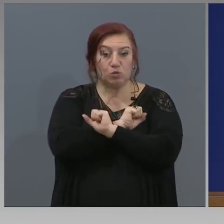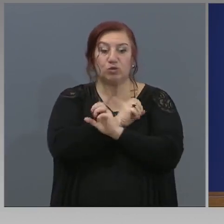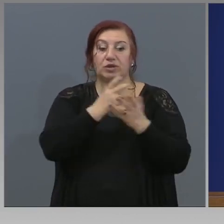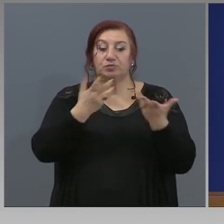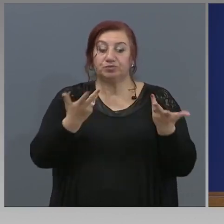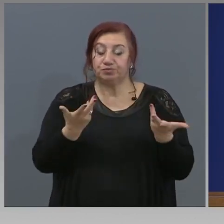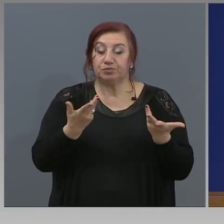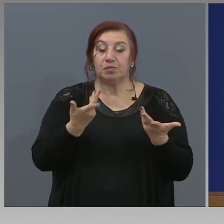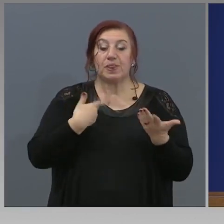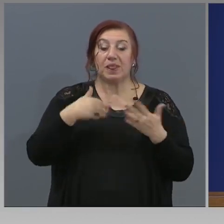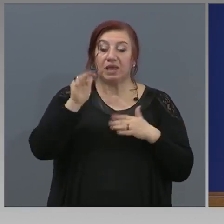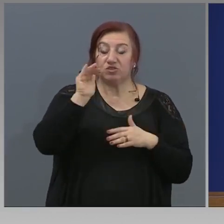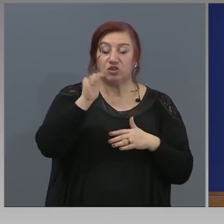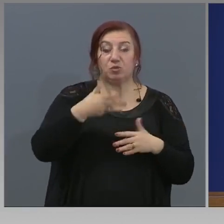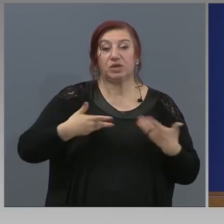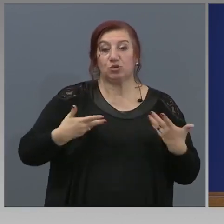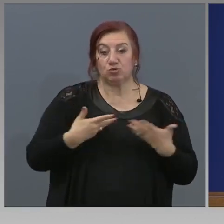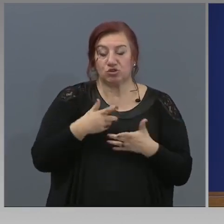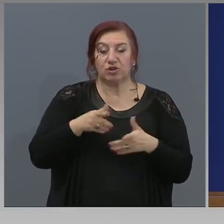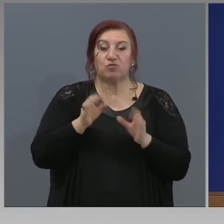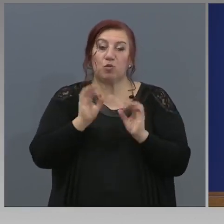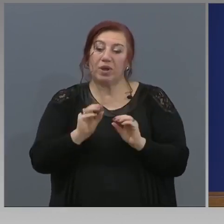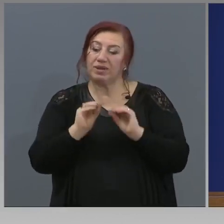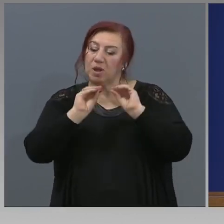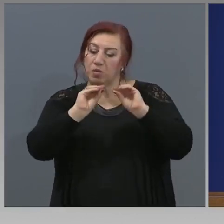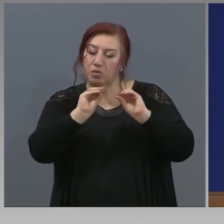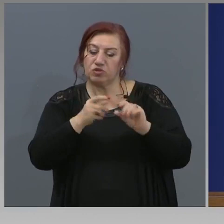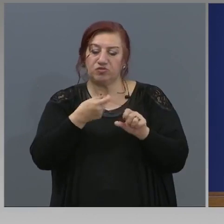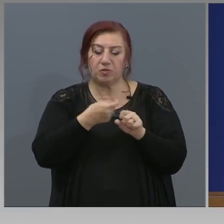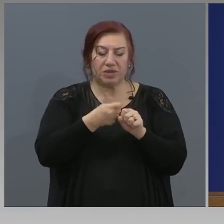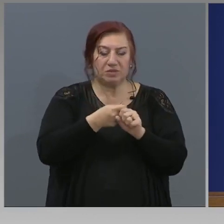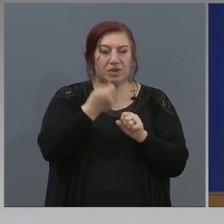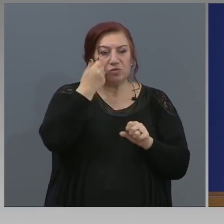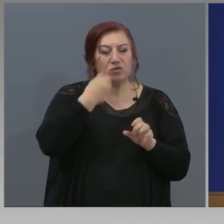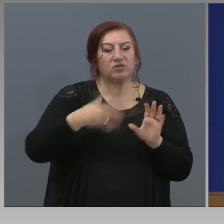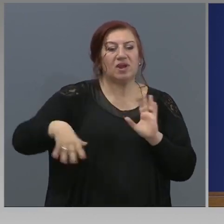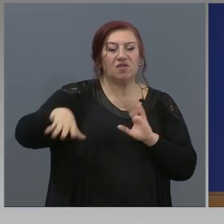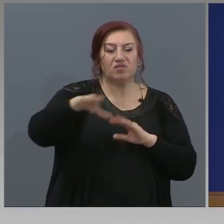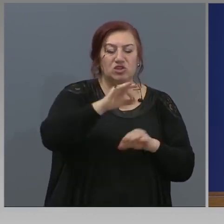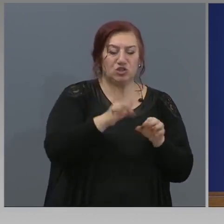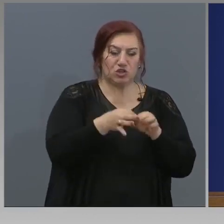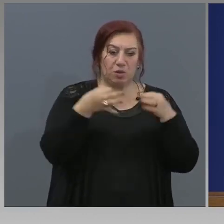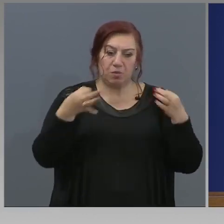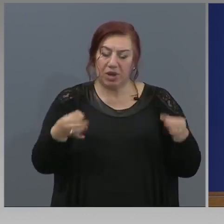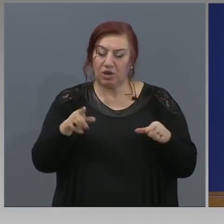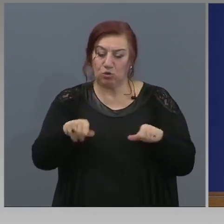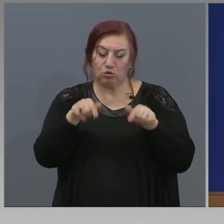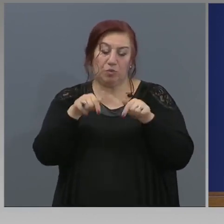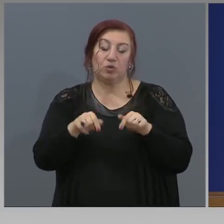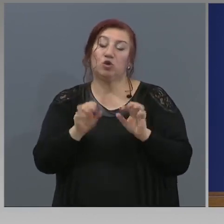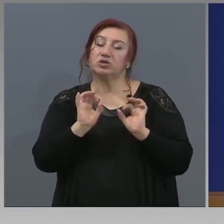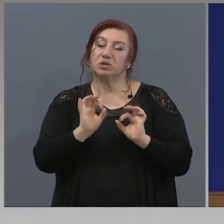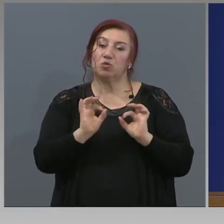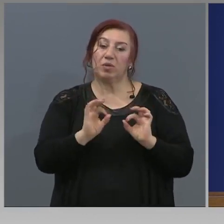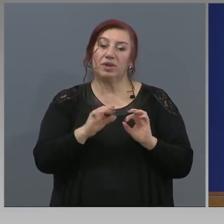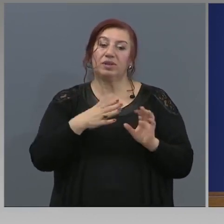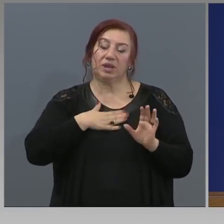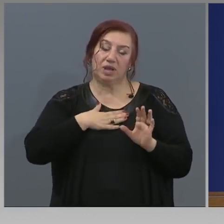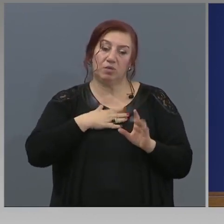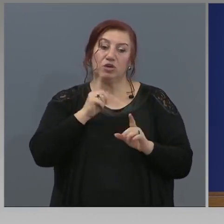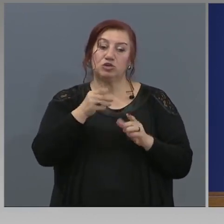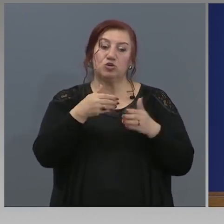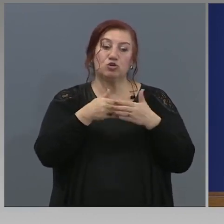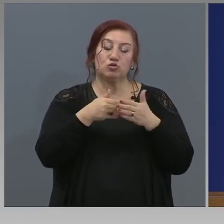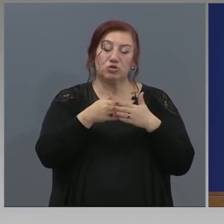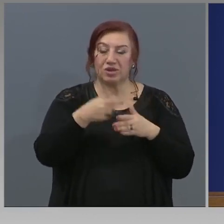бъдат нуждите. В момента препоръчваме да се използват всички останали други мерки, които към този момент съществуват. Что